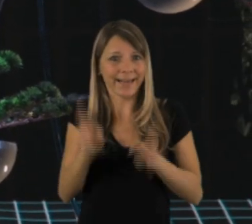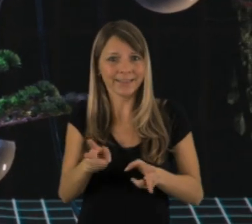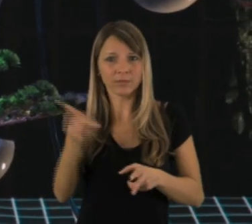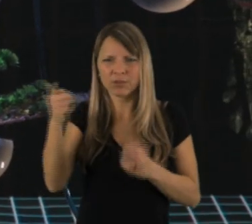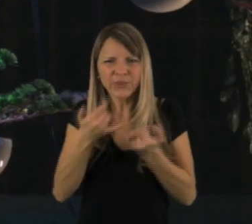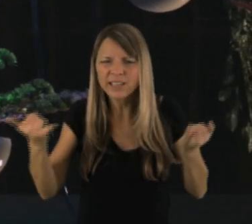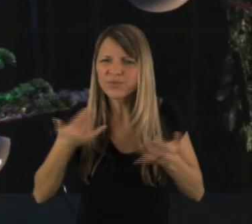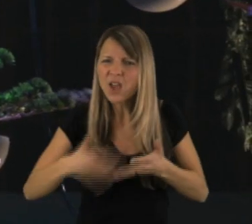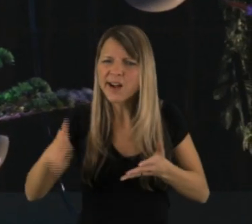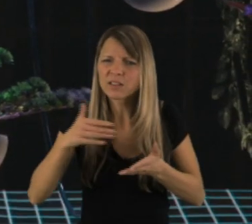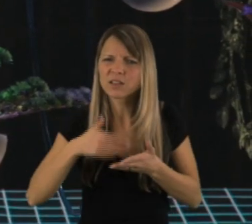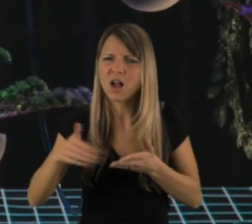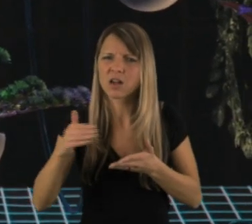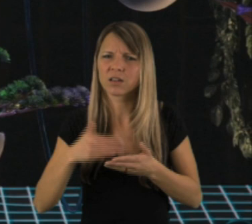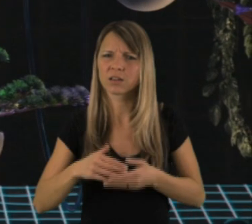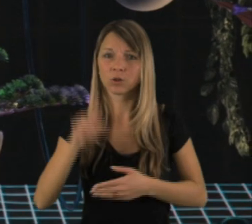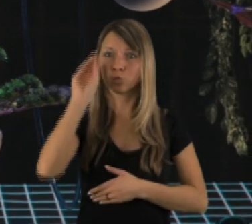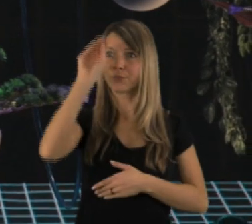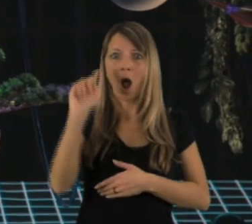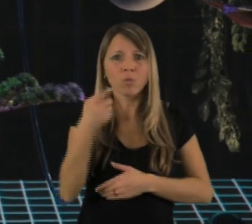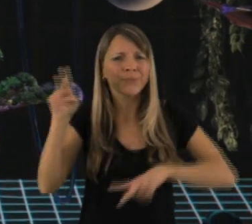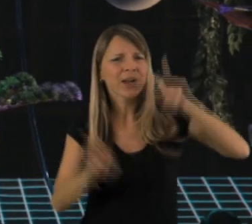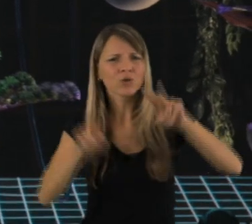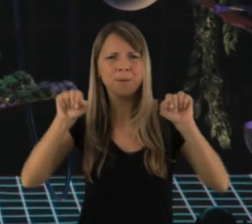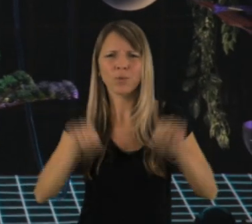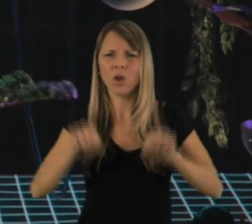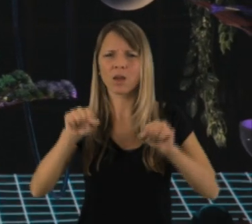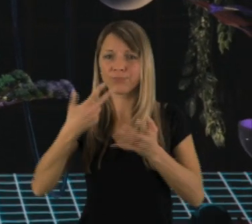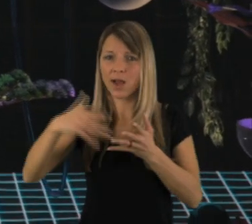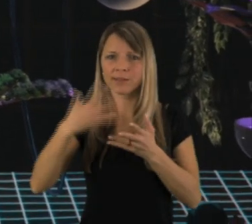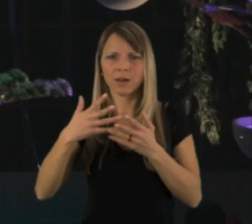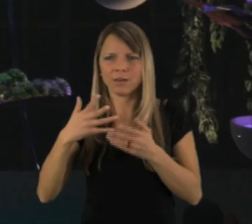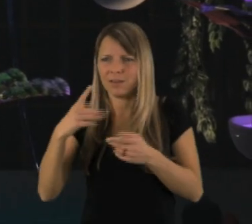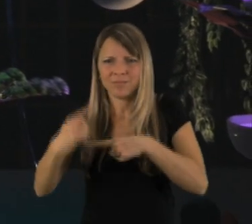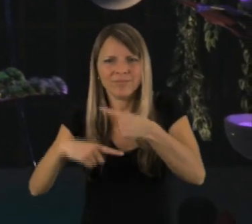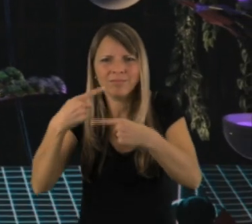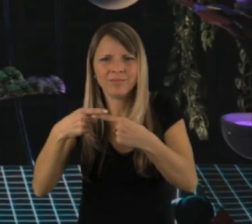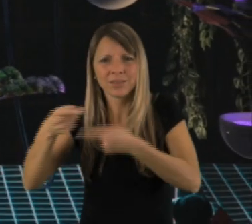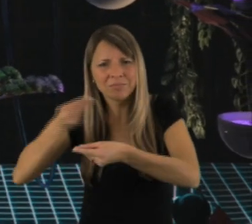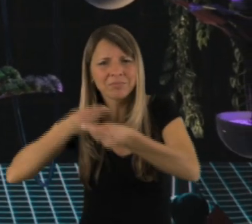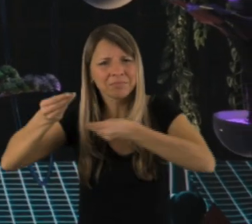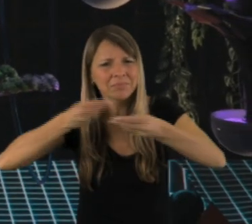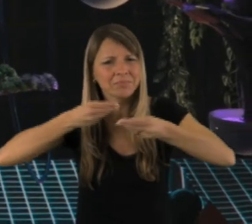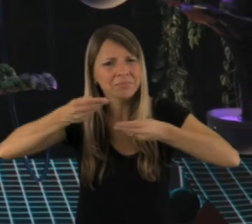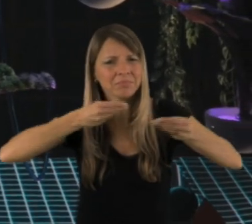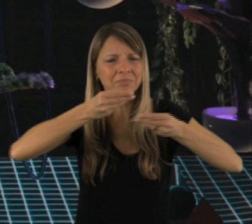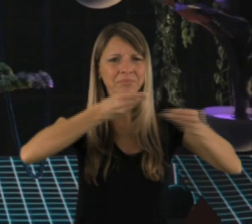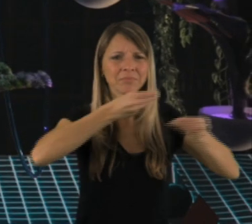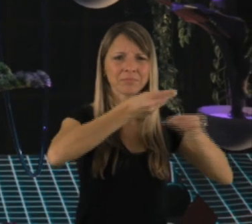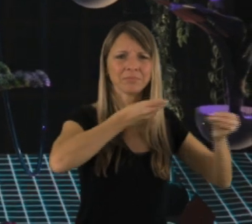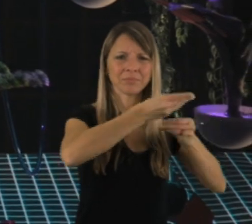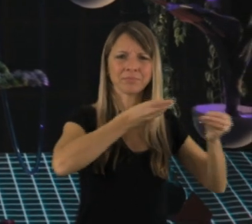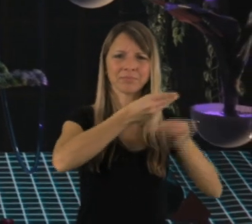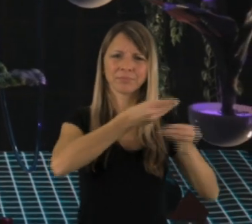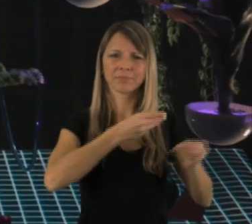Wahrscheinlich wird es nicht nur das eine wahre Modell für alle Fälle geben. Es muss noch ausgehandelt werden, ob pro Abruf durch spezielle Anbieterdienste, ob